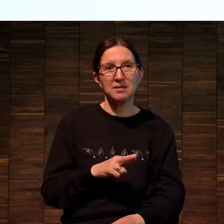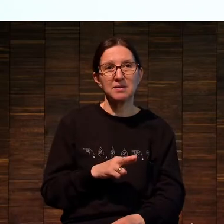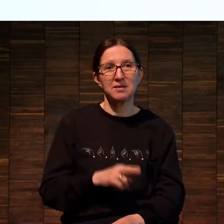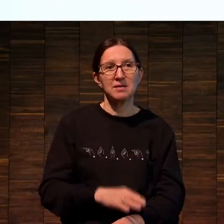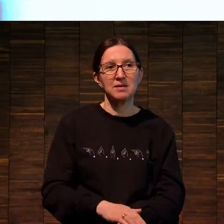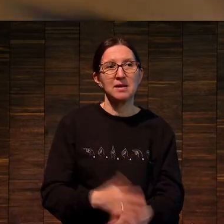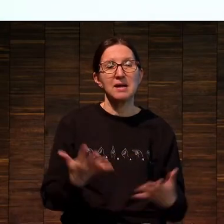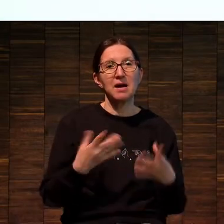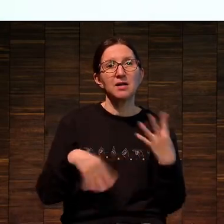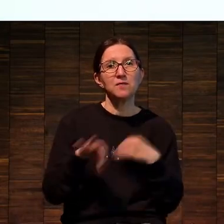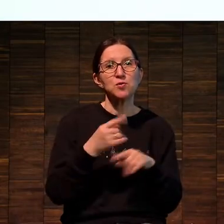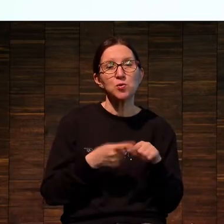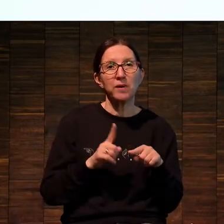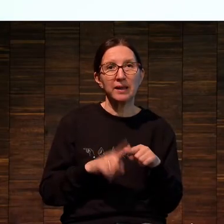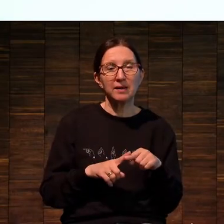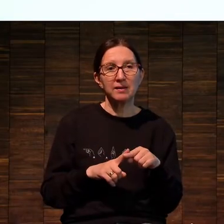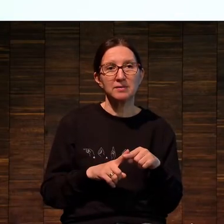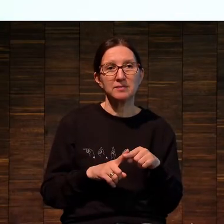Постарался как-то это все